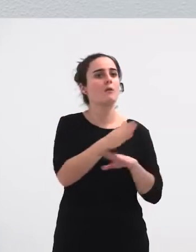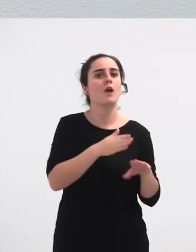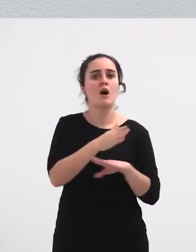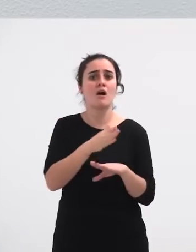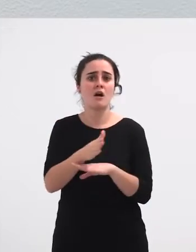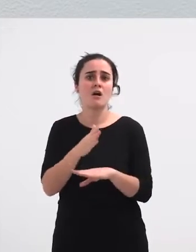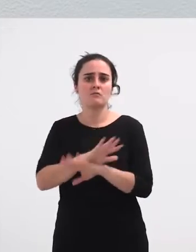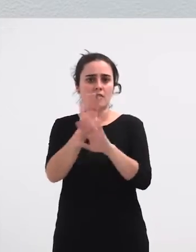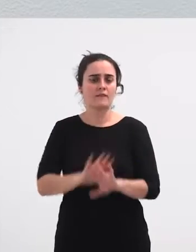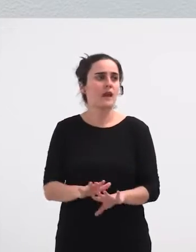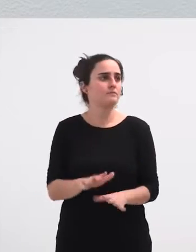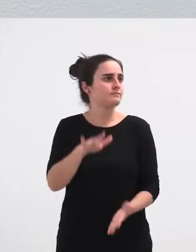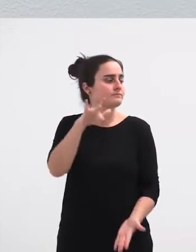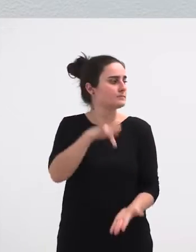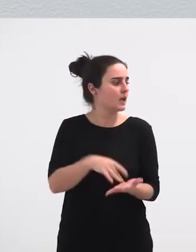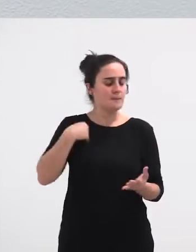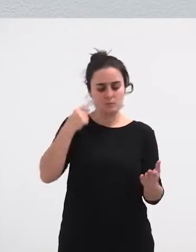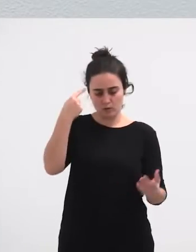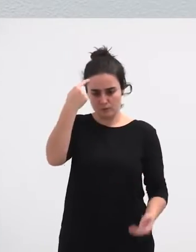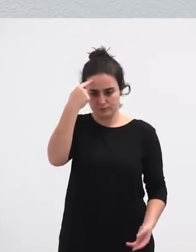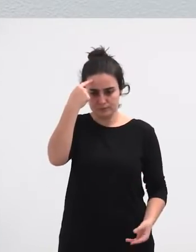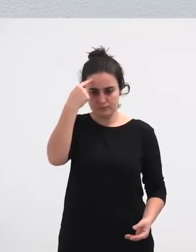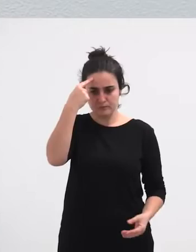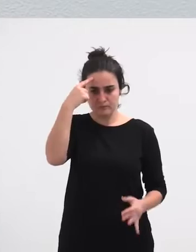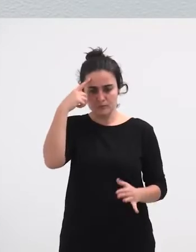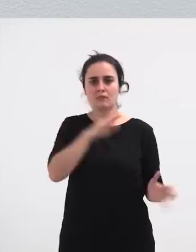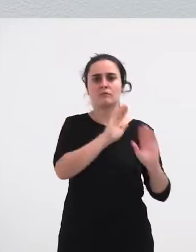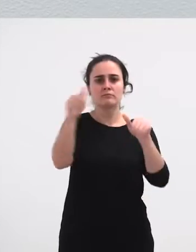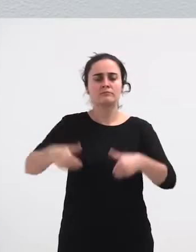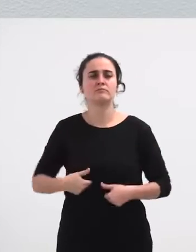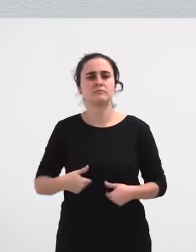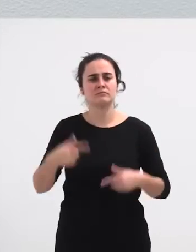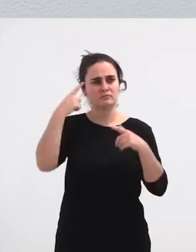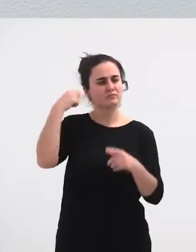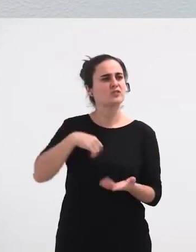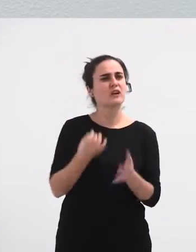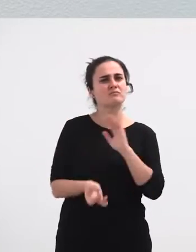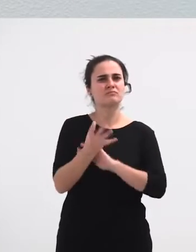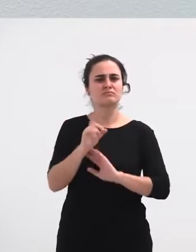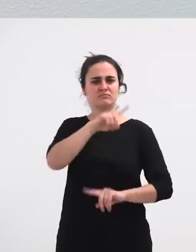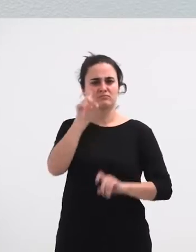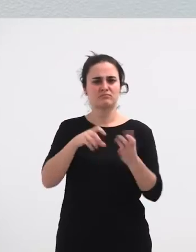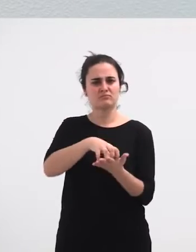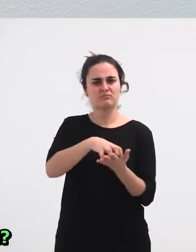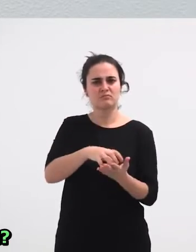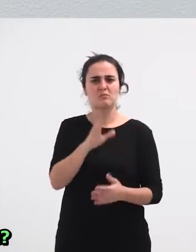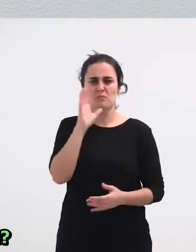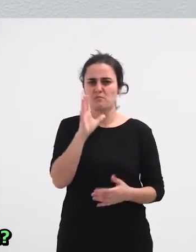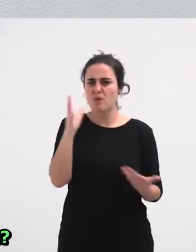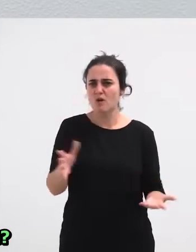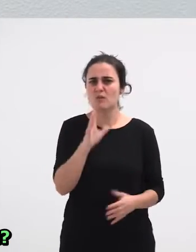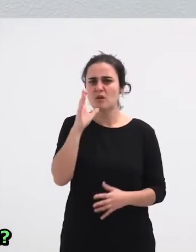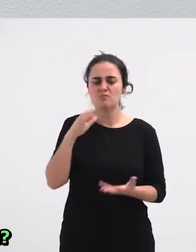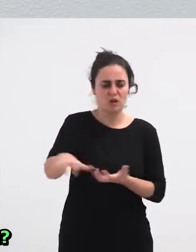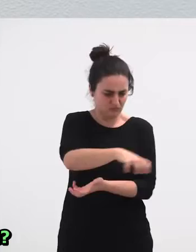Bueltaan, ba Mandik itzuli Eta buruan galderak izan dituguna Zer gaitik Zer gaitik